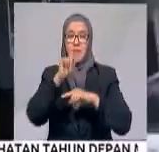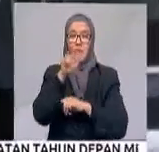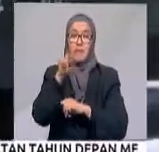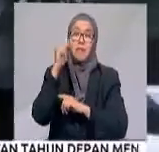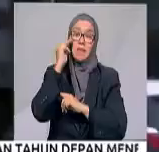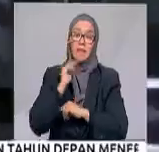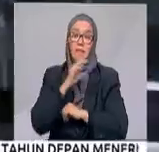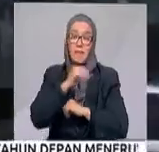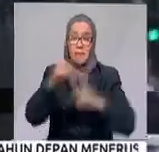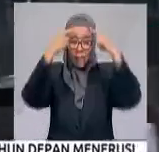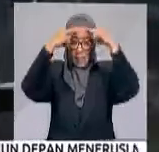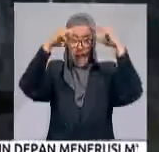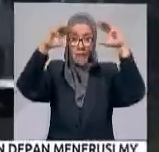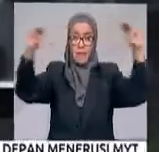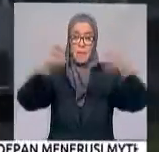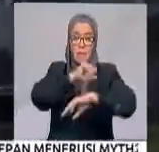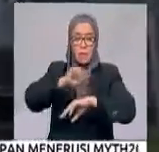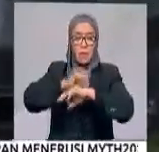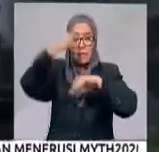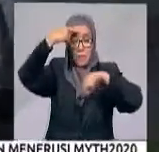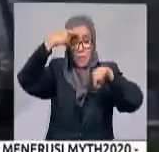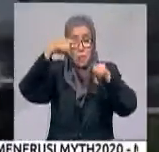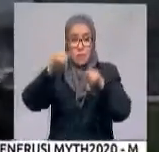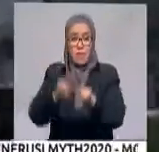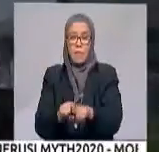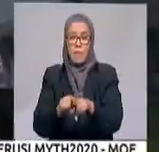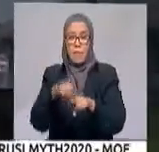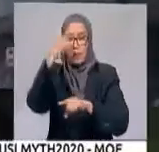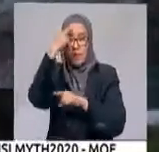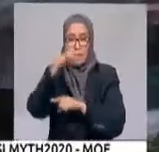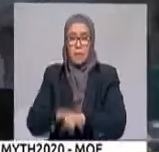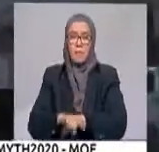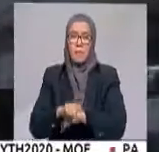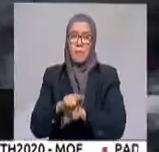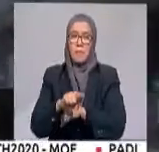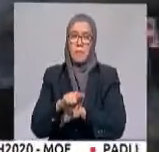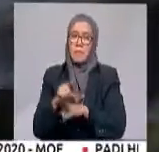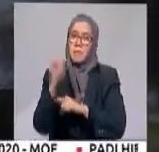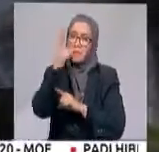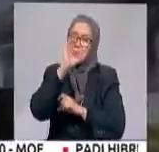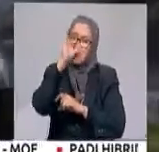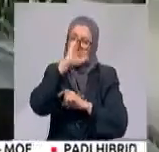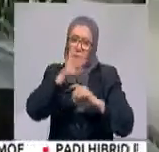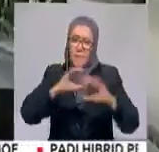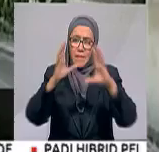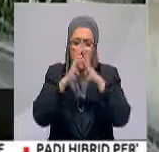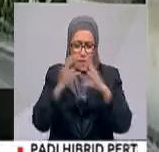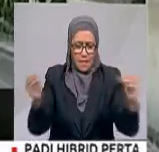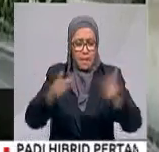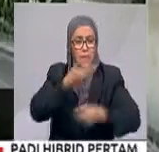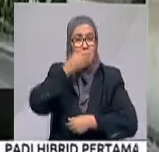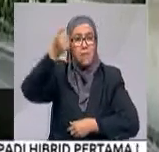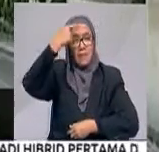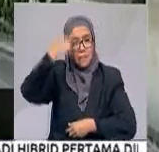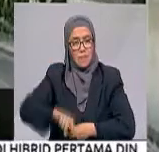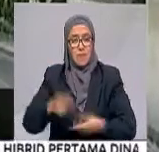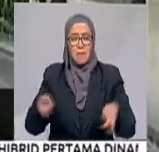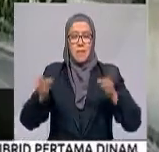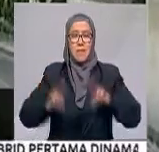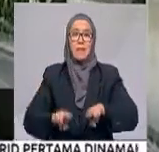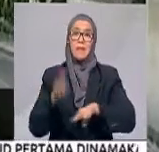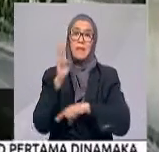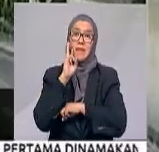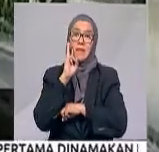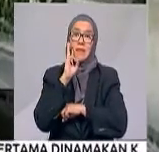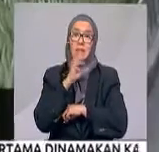Singapura, Lee Sien Loong, bersetuju untuk mencari penyelesaian terbaik berkaitan penjanjian air. Dalam